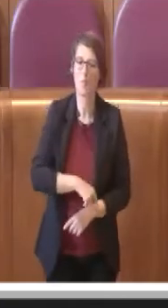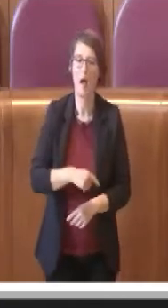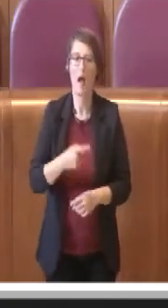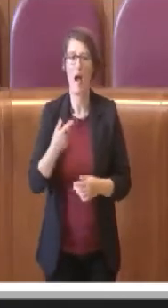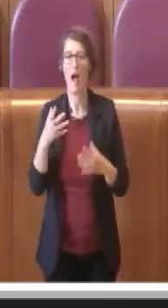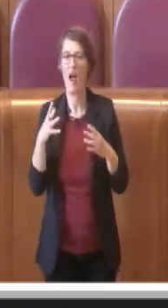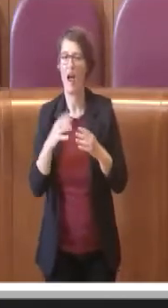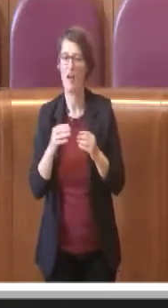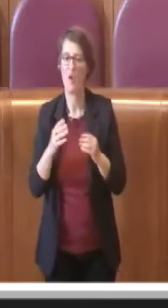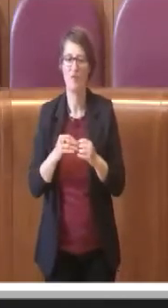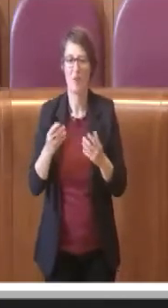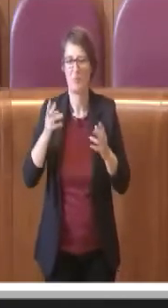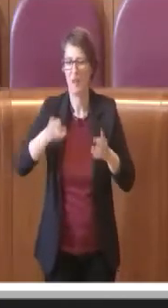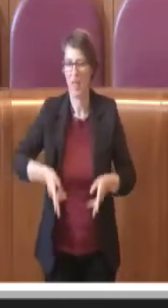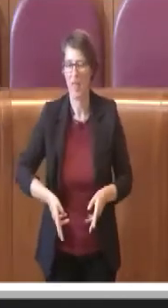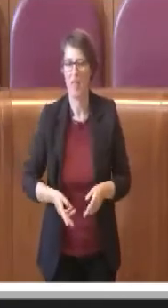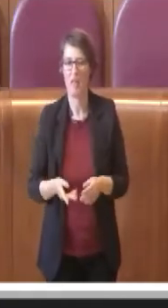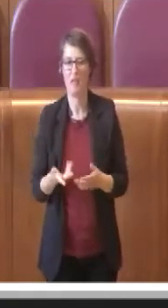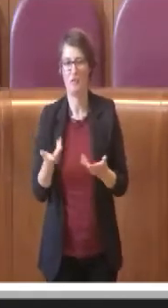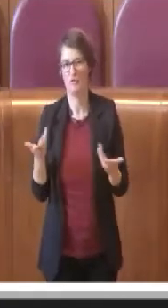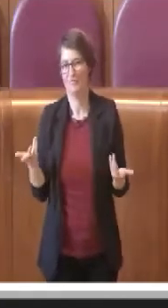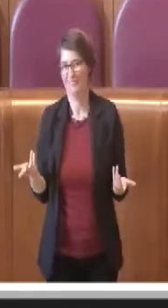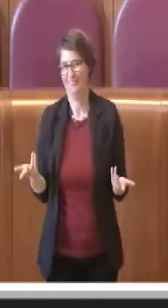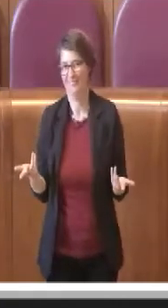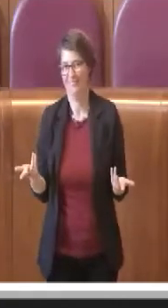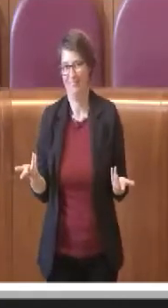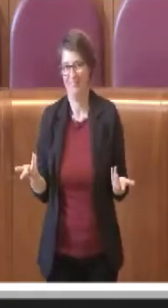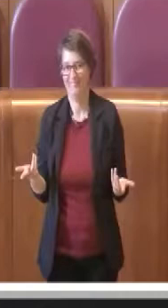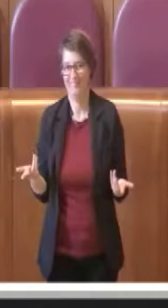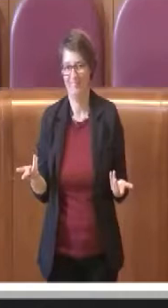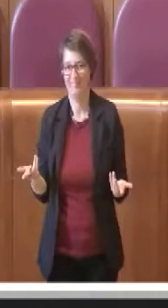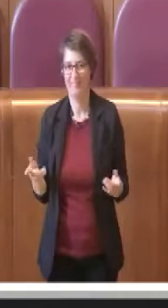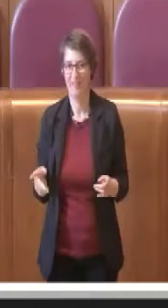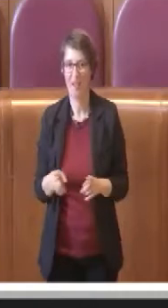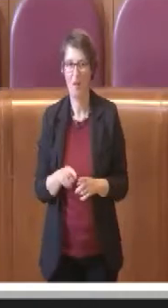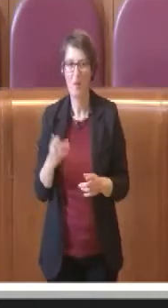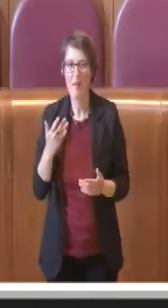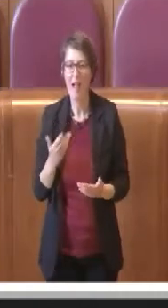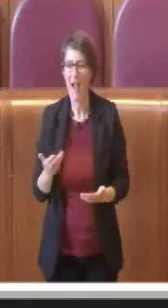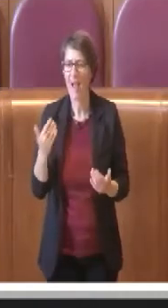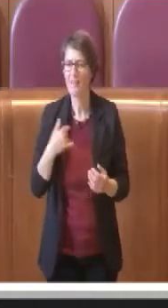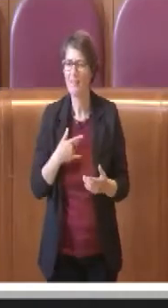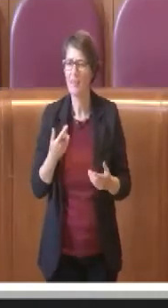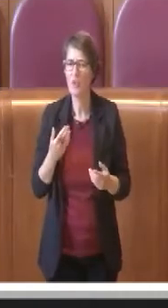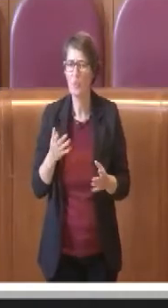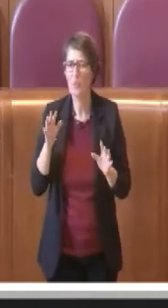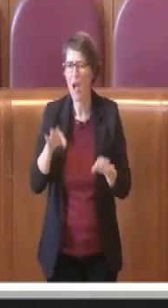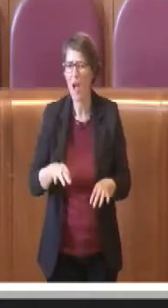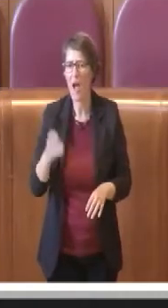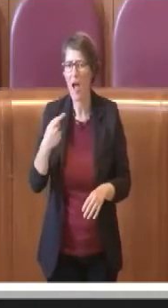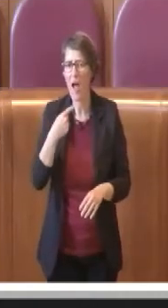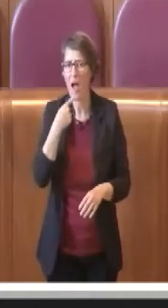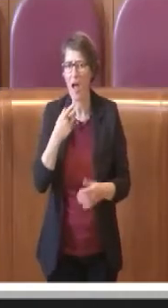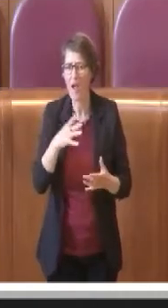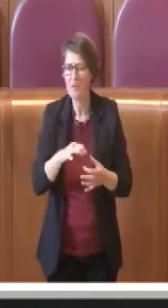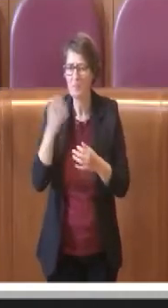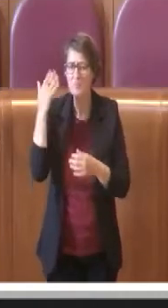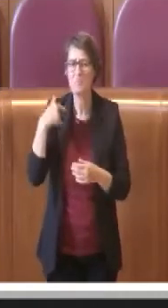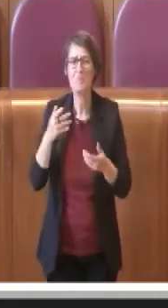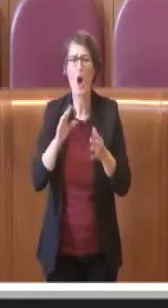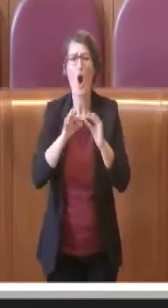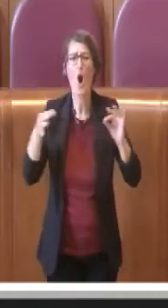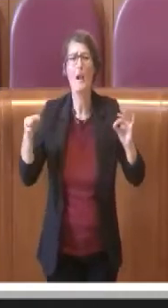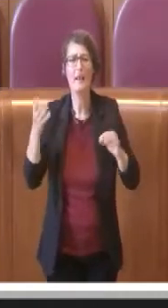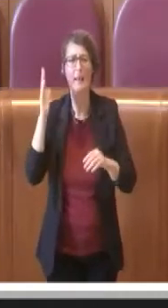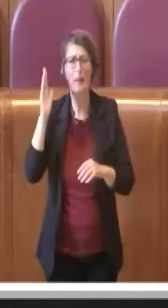Siamo arrivati un po' addirittura a richiamare le Olimpiadi di non essere all